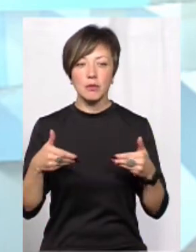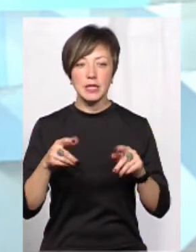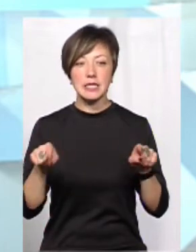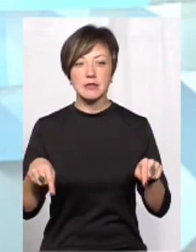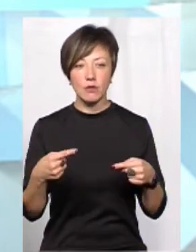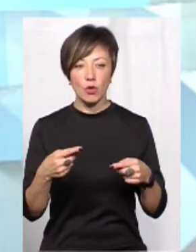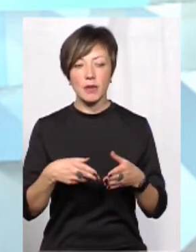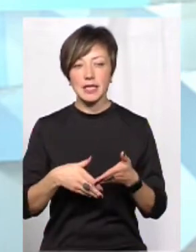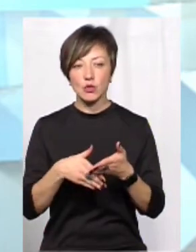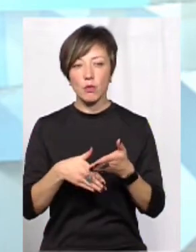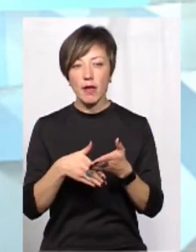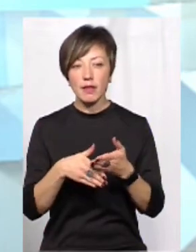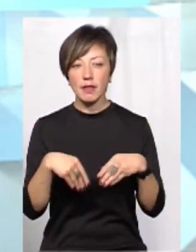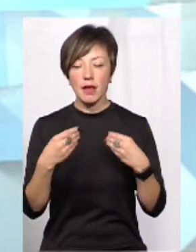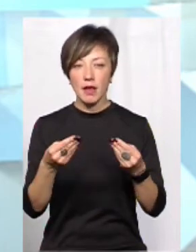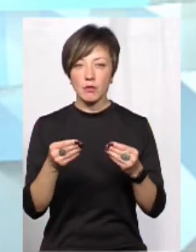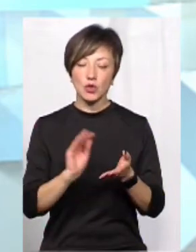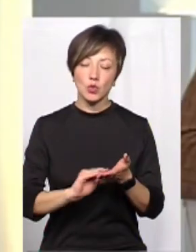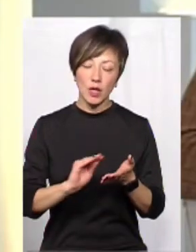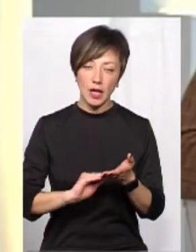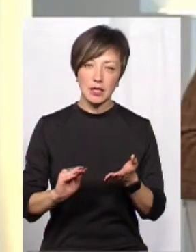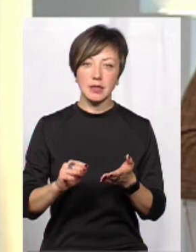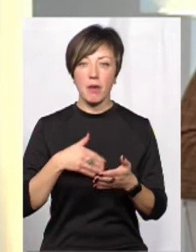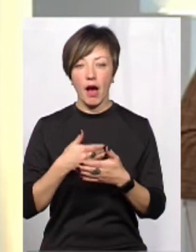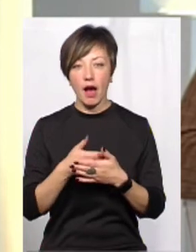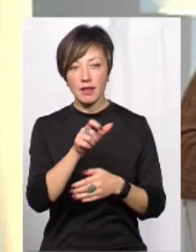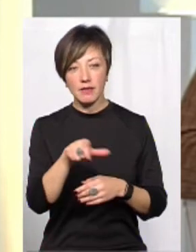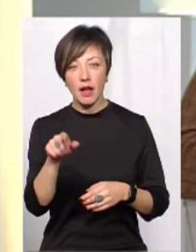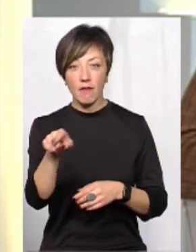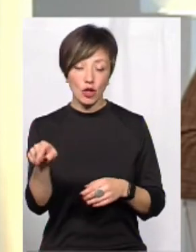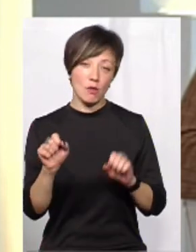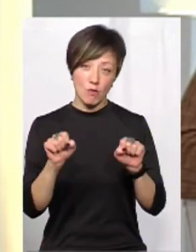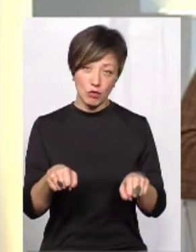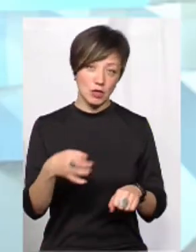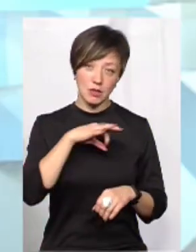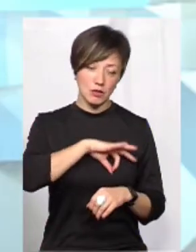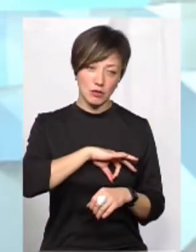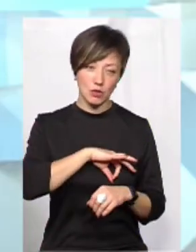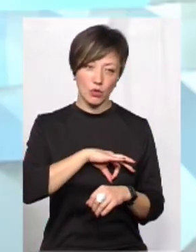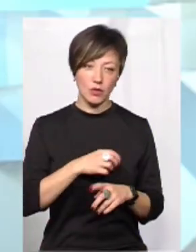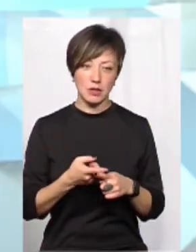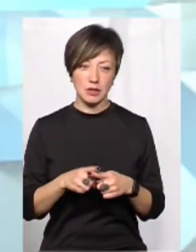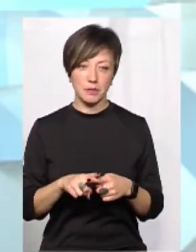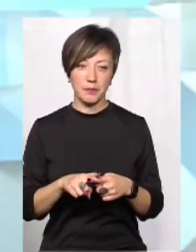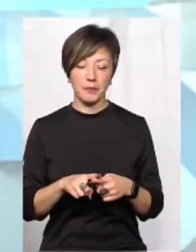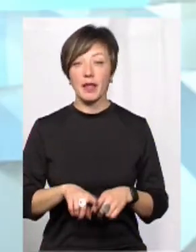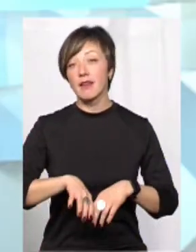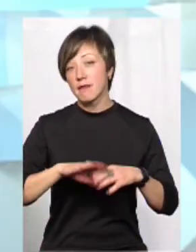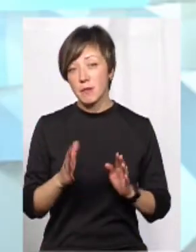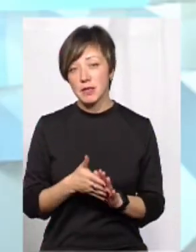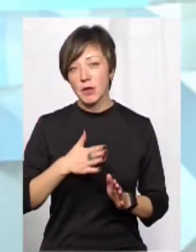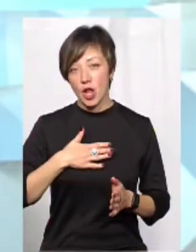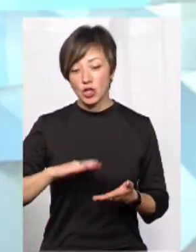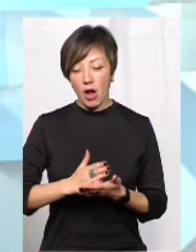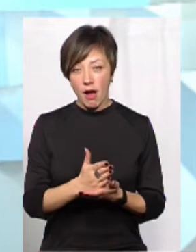створюємо інструмент, який ми даємо журналістам, активістам, а вони можуть цей інструмент використовувати. В принципі,